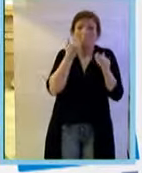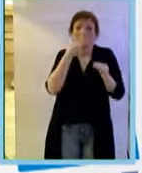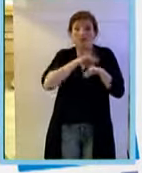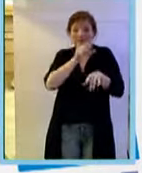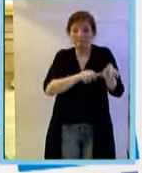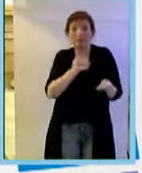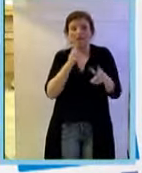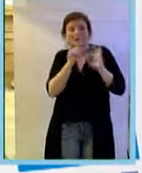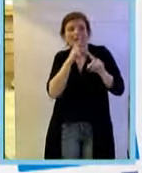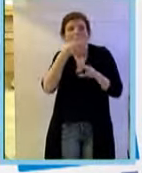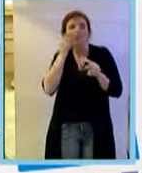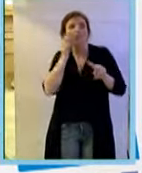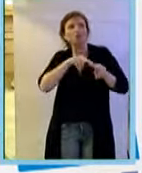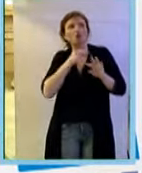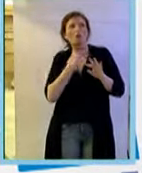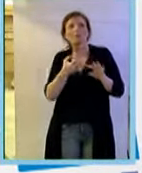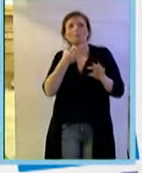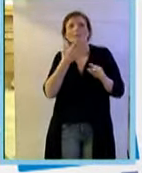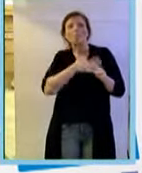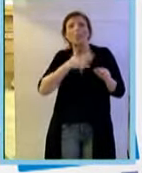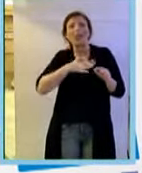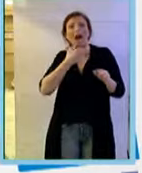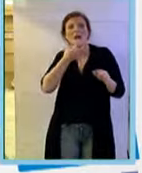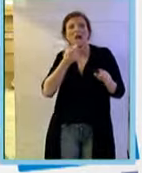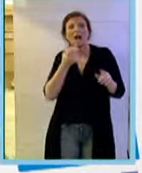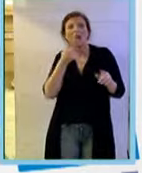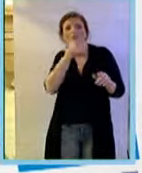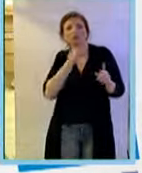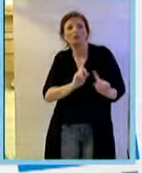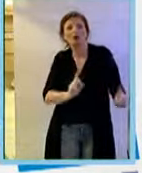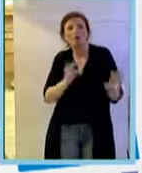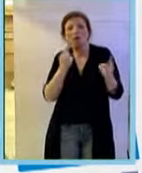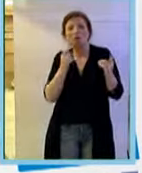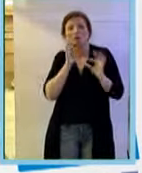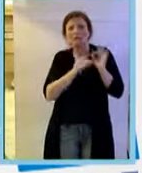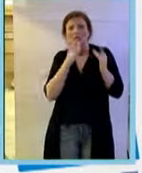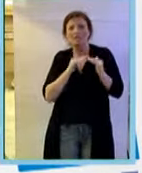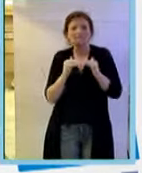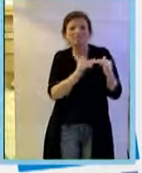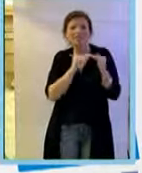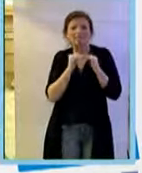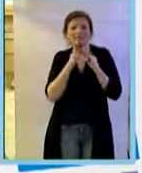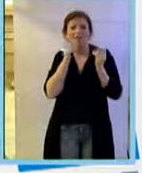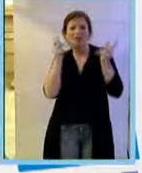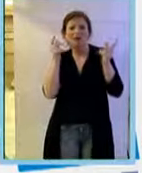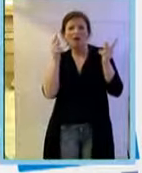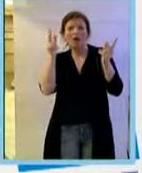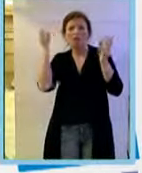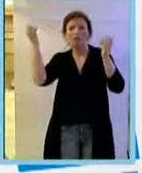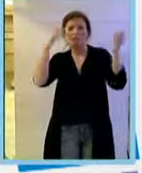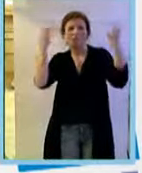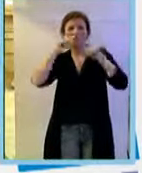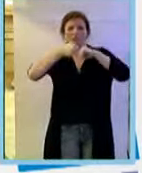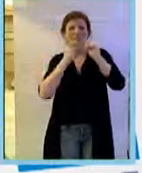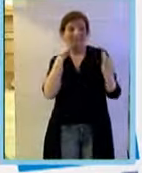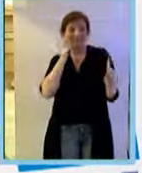che non era un placebo ma all'epoca era la terapia standard una terapia fotodinamica in verde e poi con due